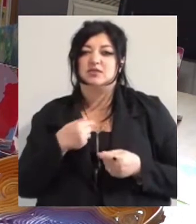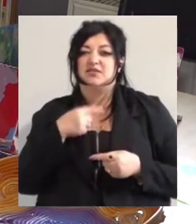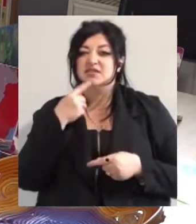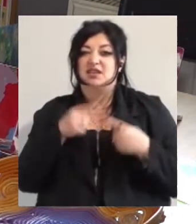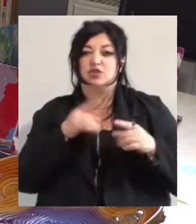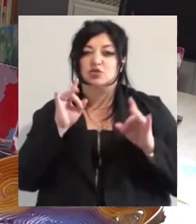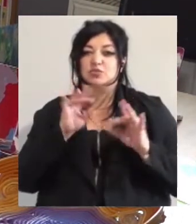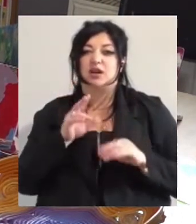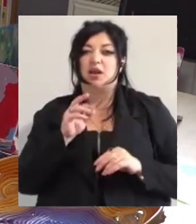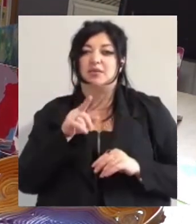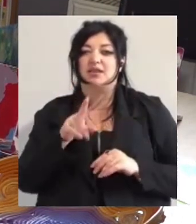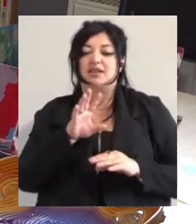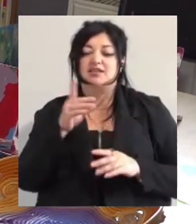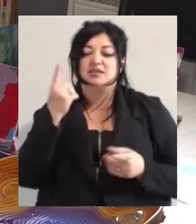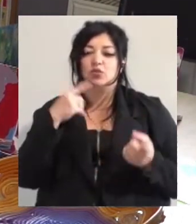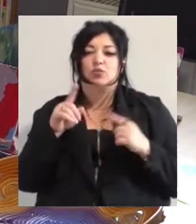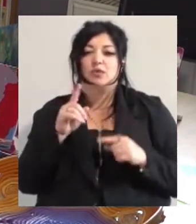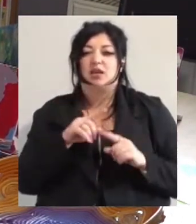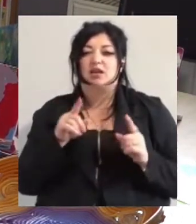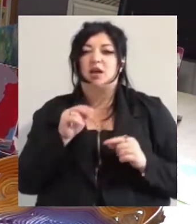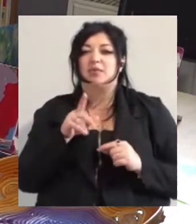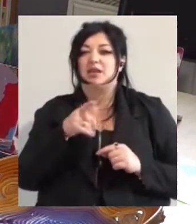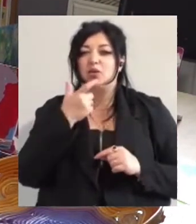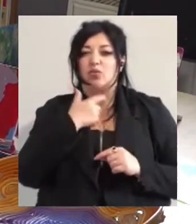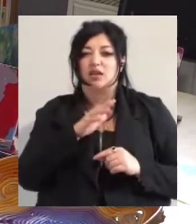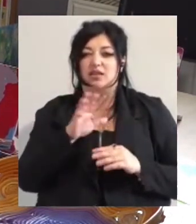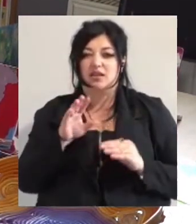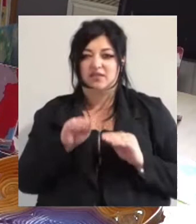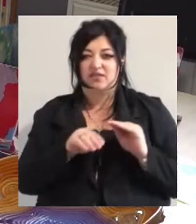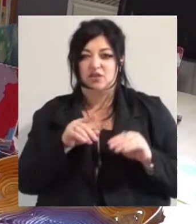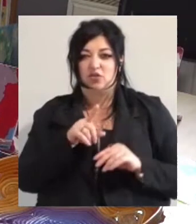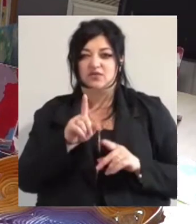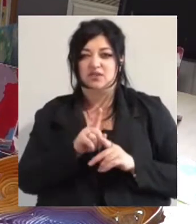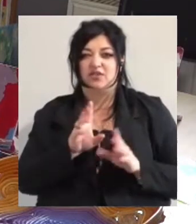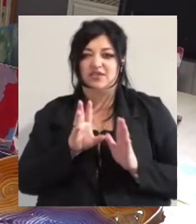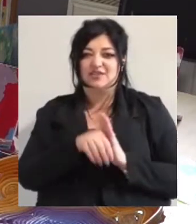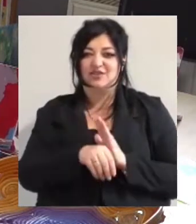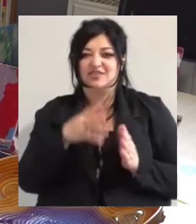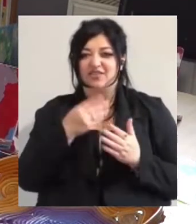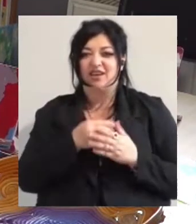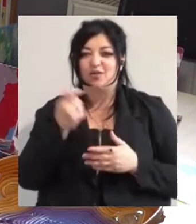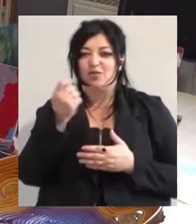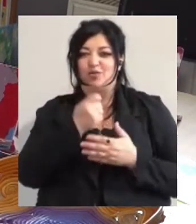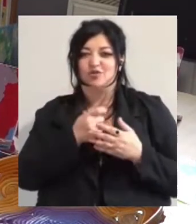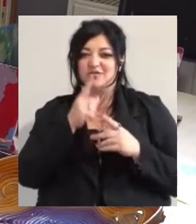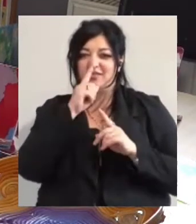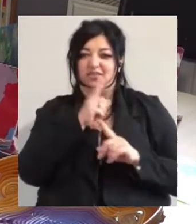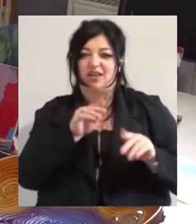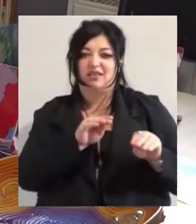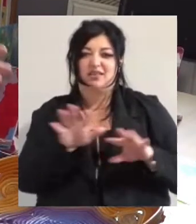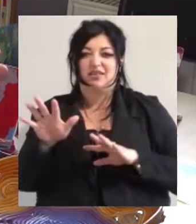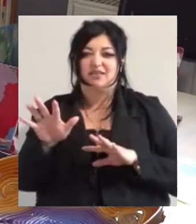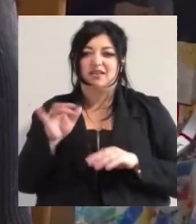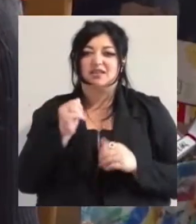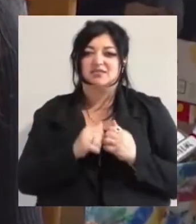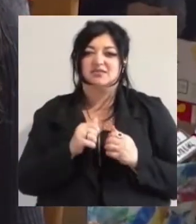як би ти не задумав картину, як би ти акуратно не вилежив, він все одно внесе свої художні корективи і зробить кожну